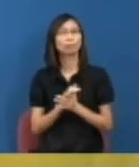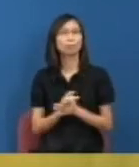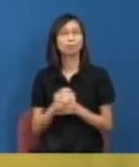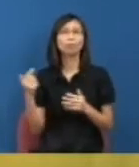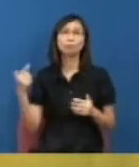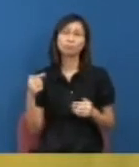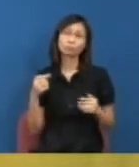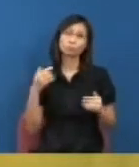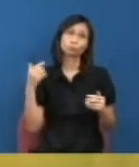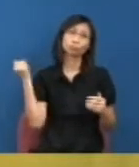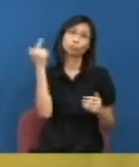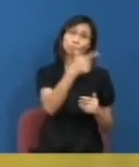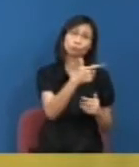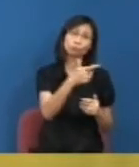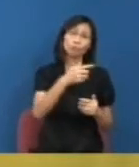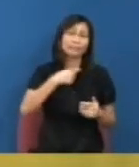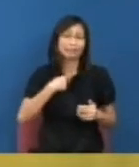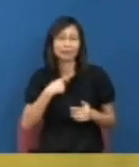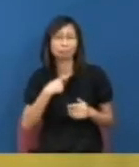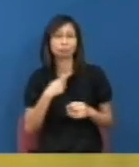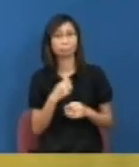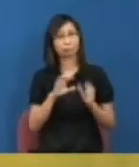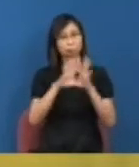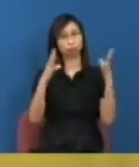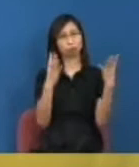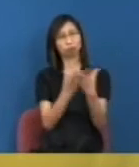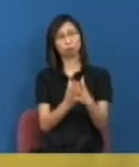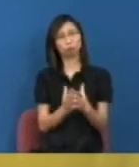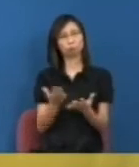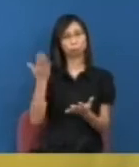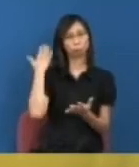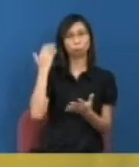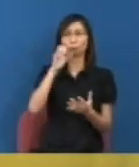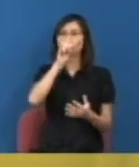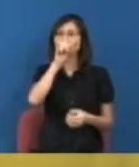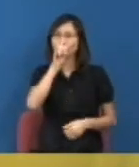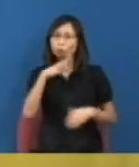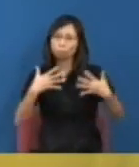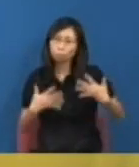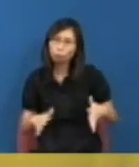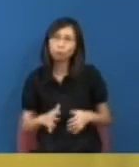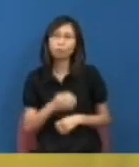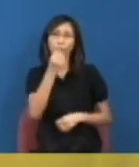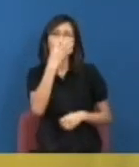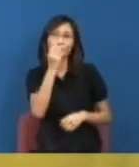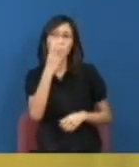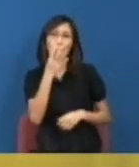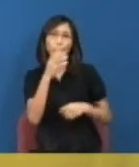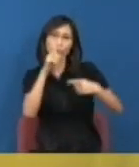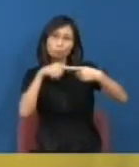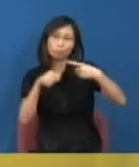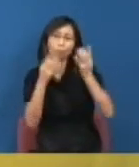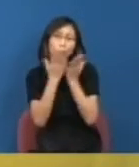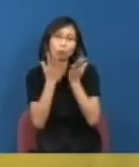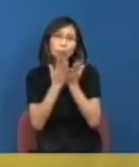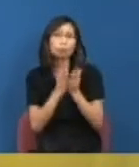了必須要的極限剛才也提到其實港大的校友其實都對這